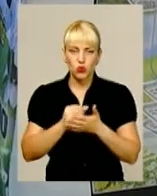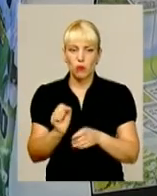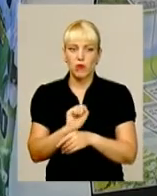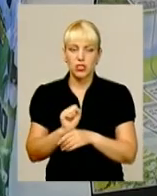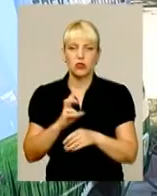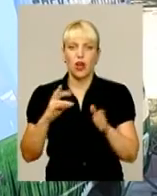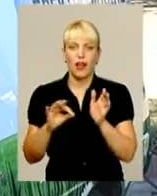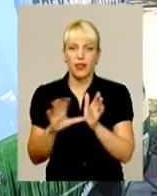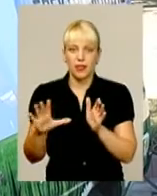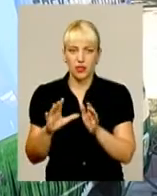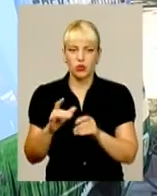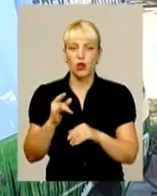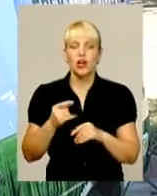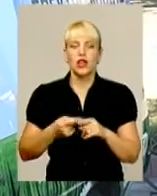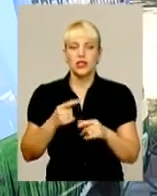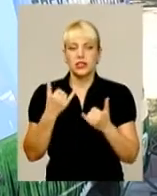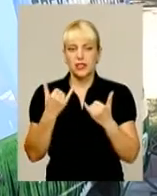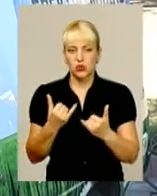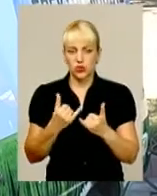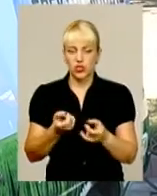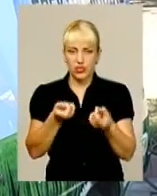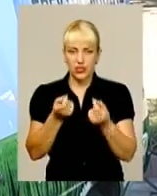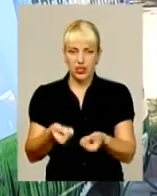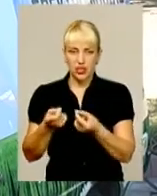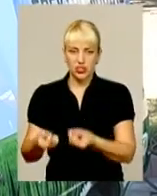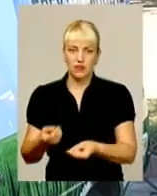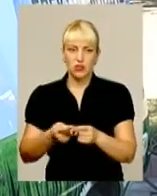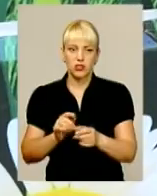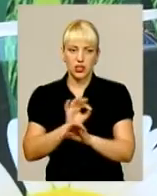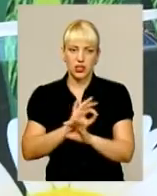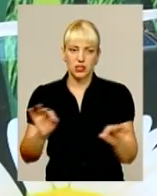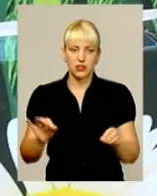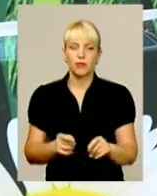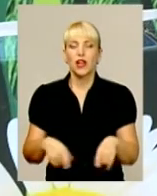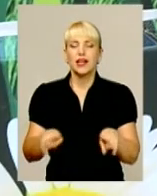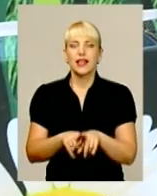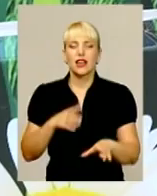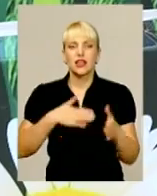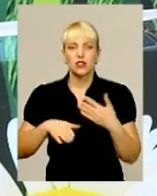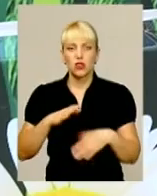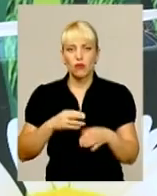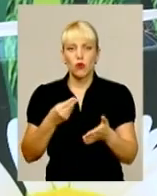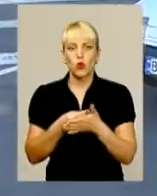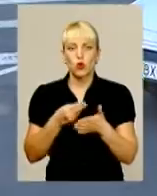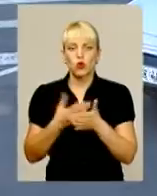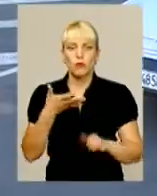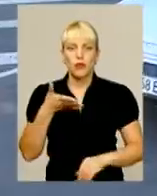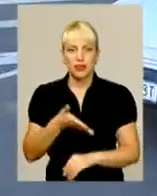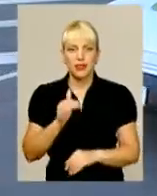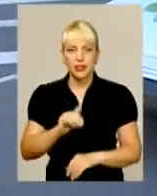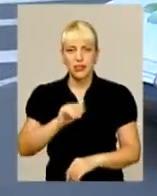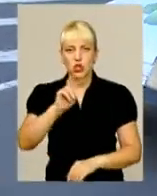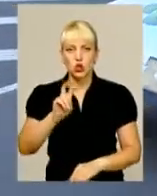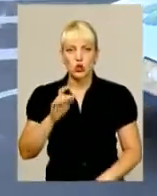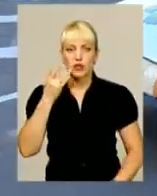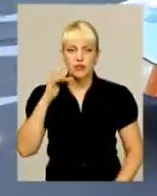електромобілі. Це сучасно, це дешево, це класно. Таке задоволення коштувало Володимиру 5 тисяч доларів